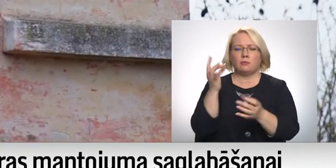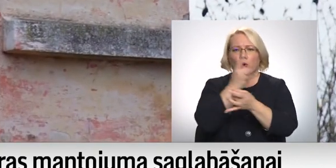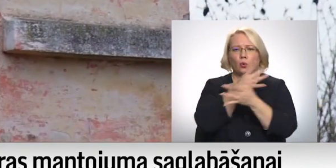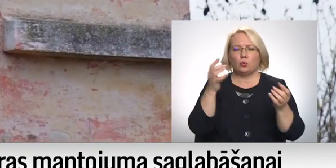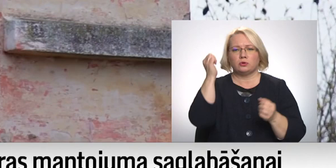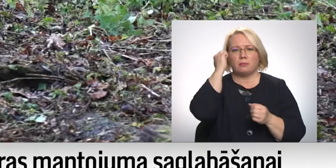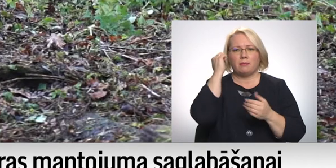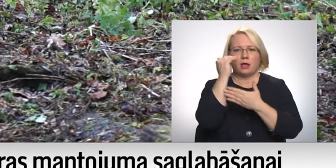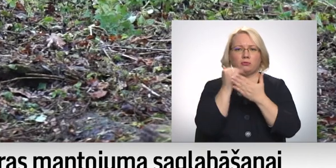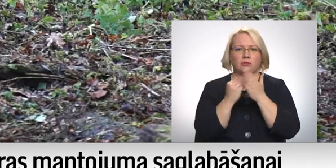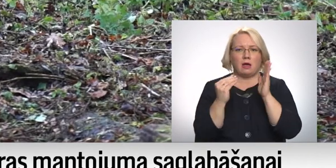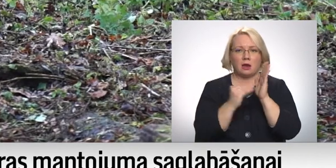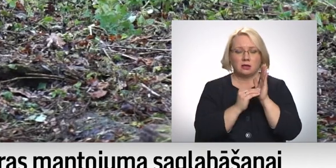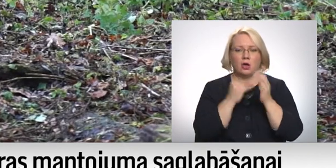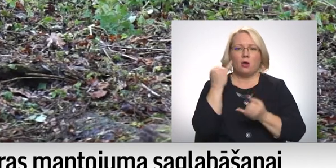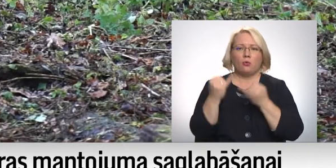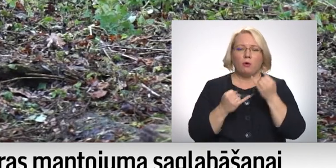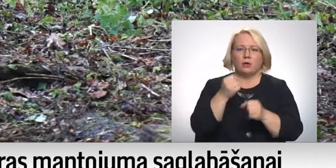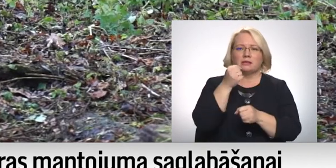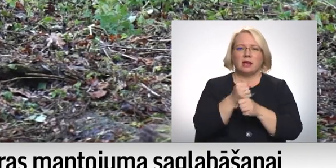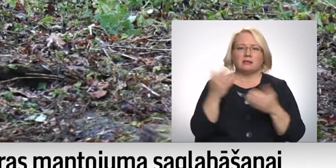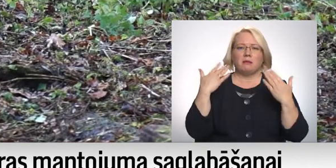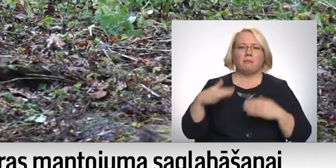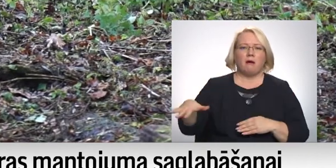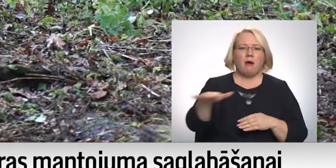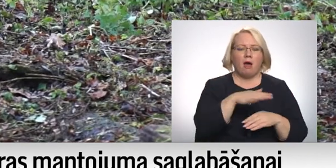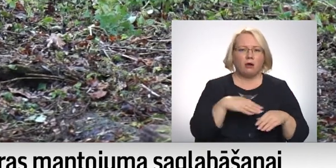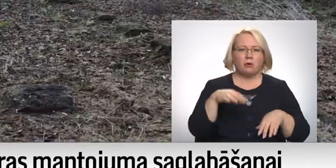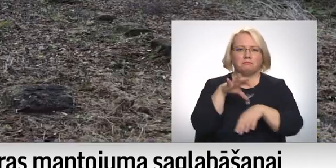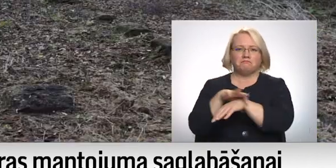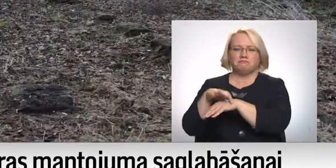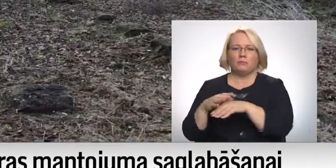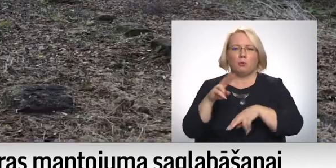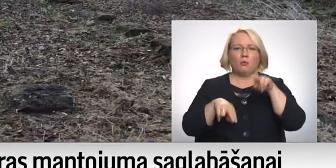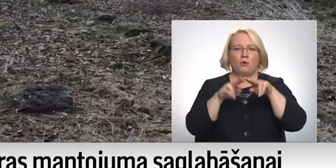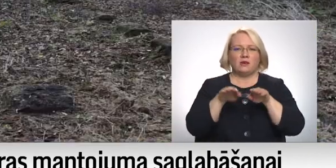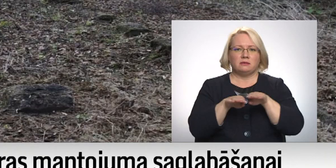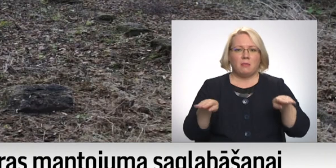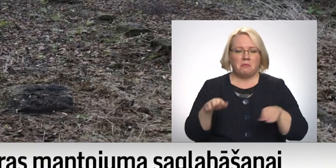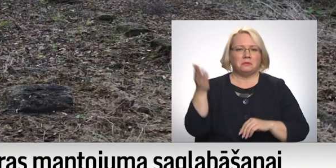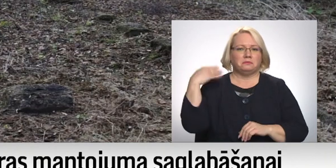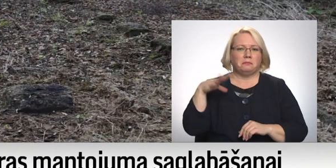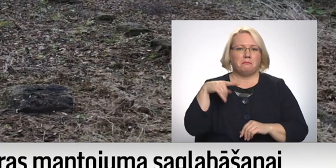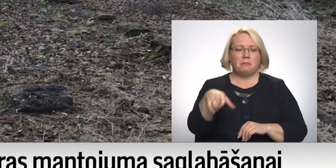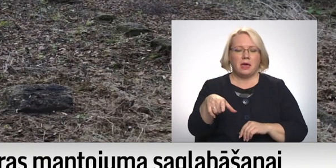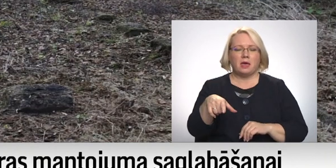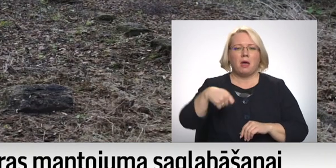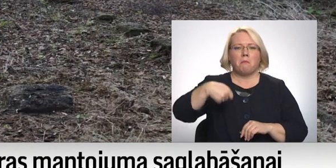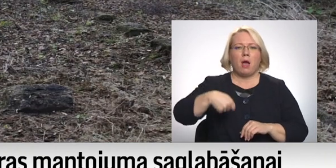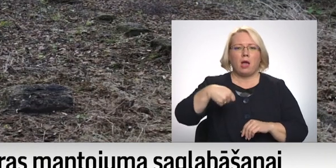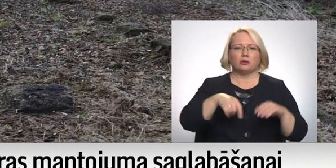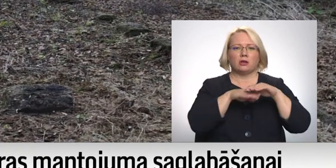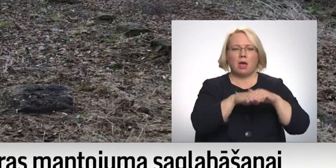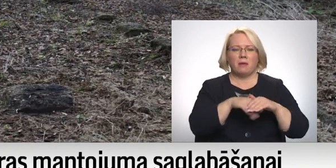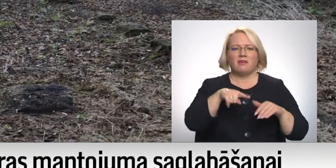pieminieku sarakstā. Kopjot stacijas pārku, atklāti kādas būvis pamati. Izrādījies, ka te bijusi bagāžas glabātava, kas